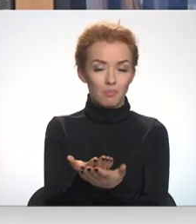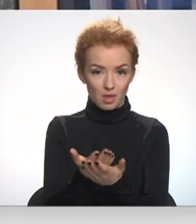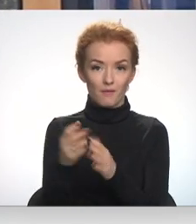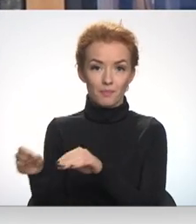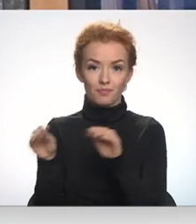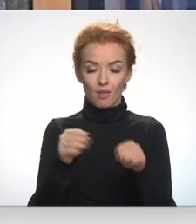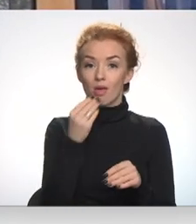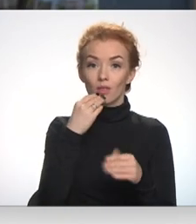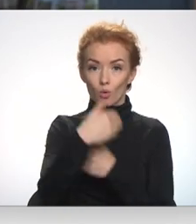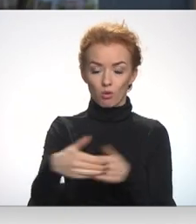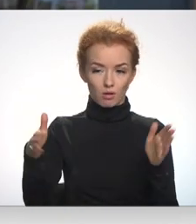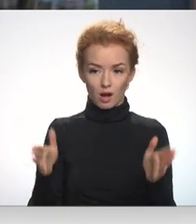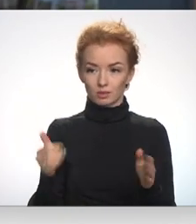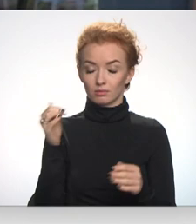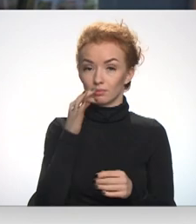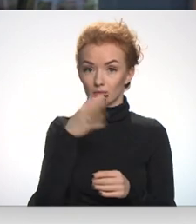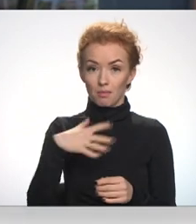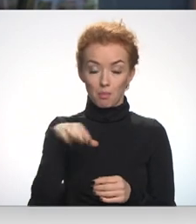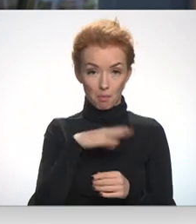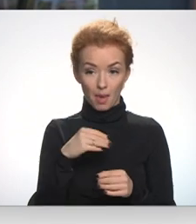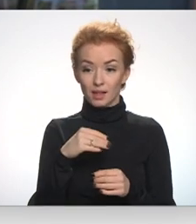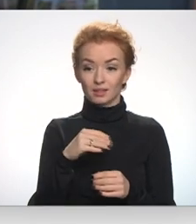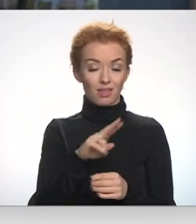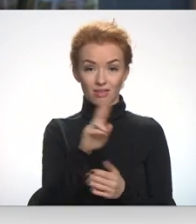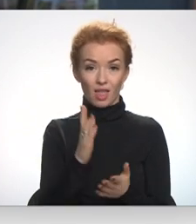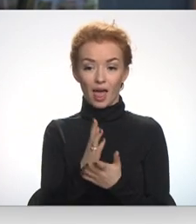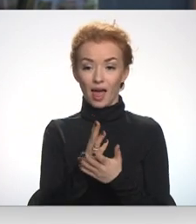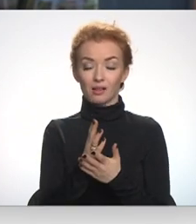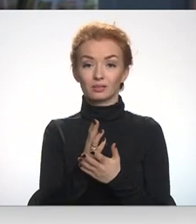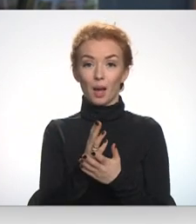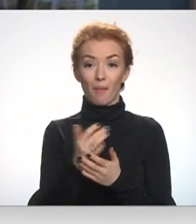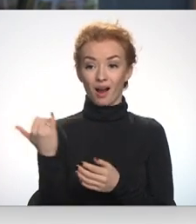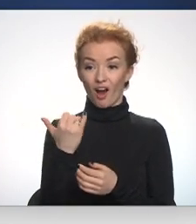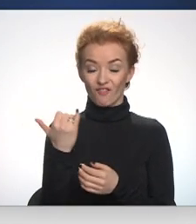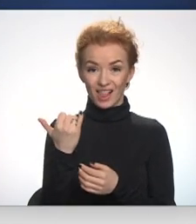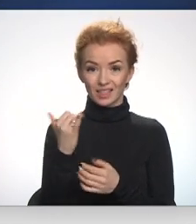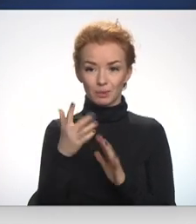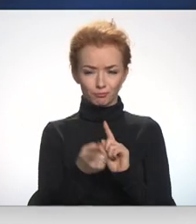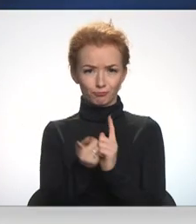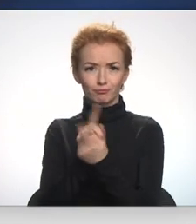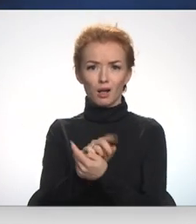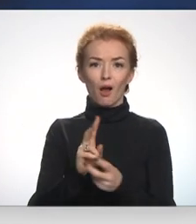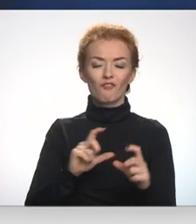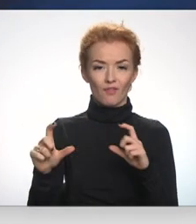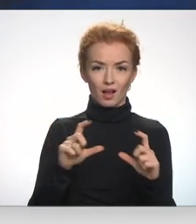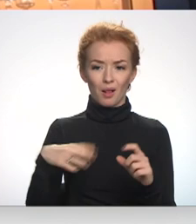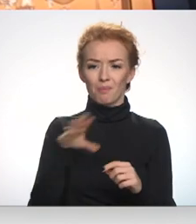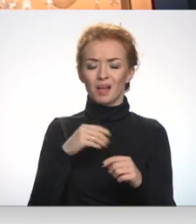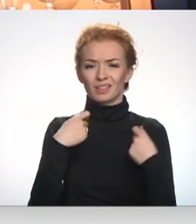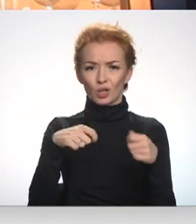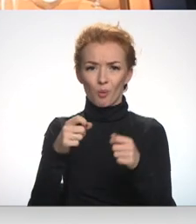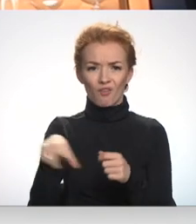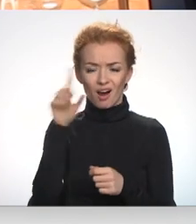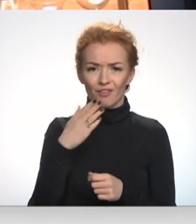ēdienu kastes. Mēs paliekam nevis pa tādu kafēnīcu, bet vairs teikt vairāk par veikalu. Mēs cenšamies vīnu tirgot